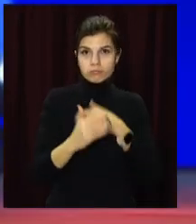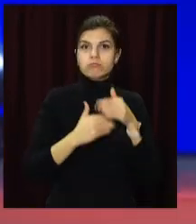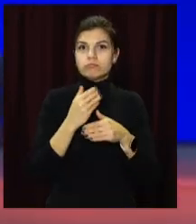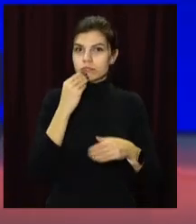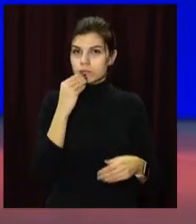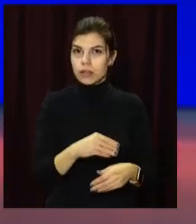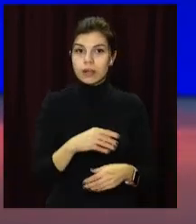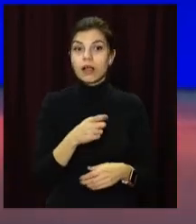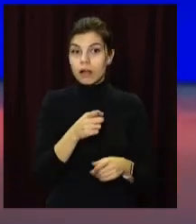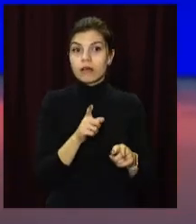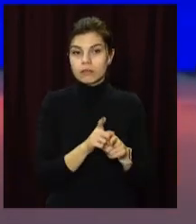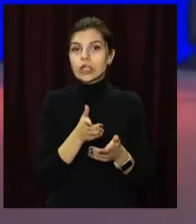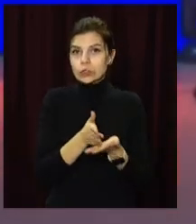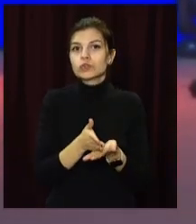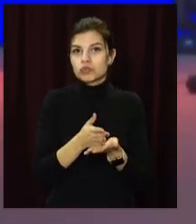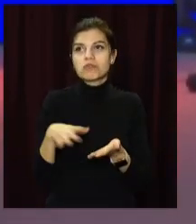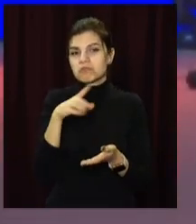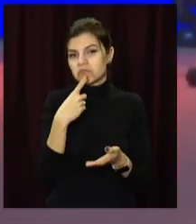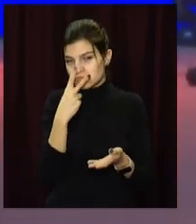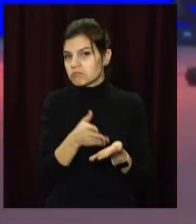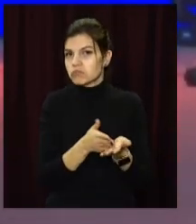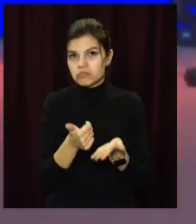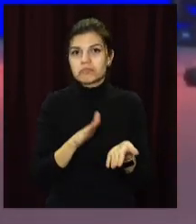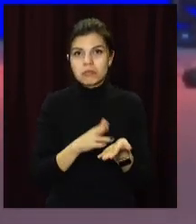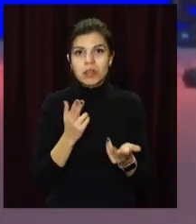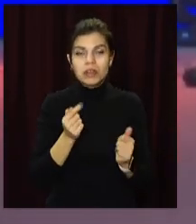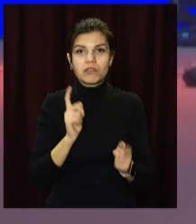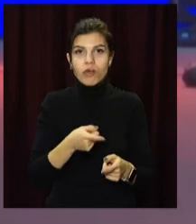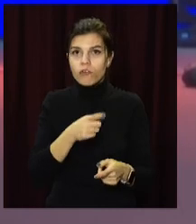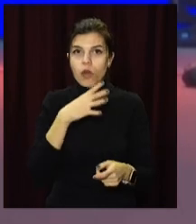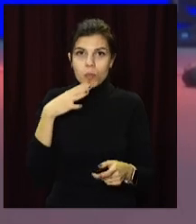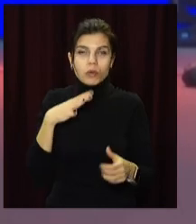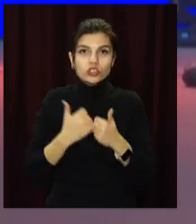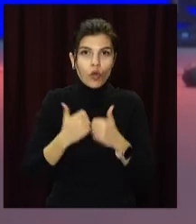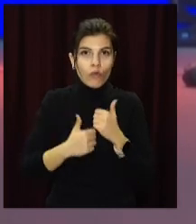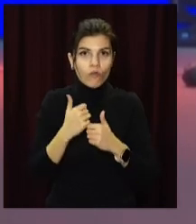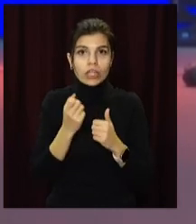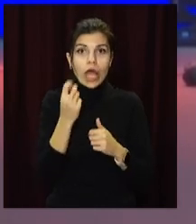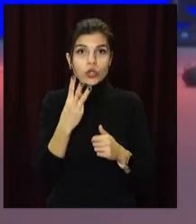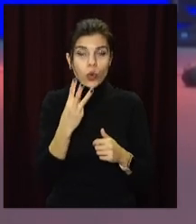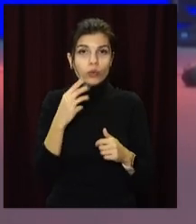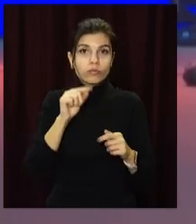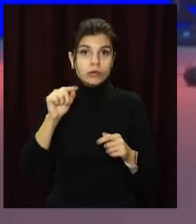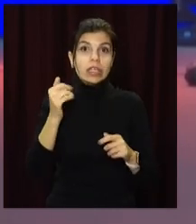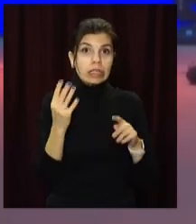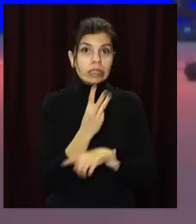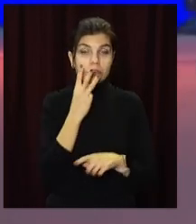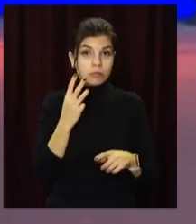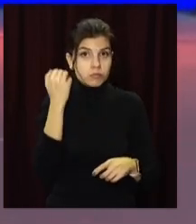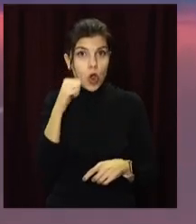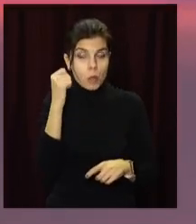Експерти кажуть, це звання заслужене. У 2021 році Ярослава Магучих змагалася вже на трьох турнірах і тричі ставала